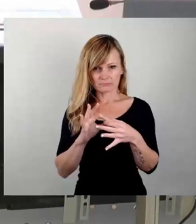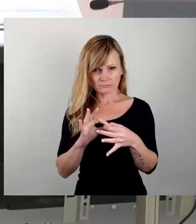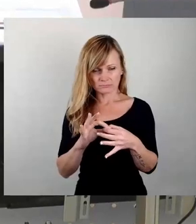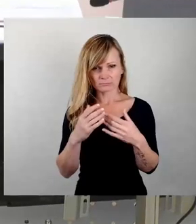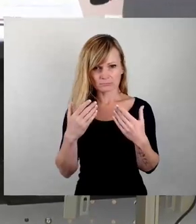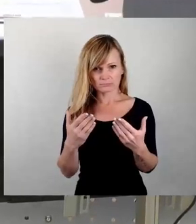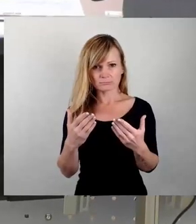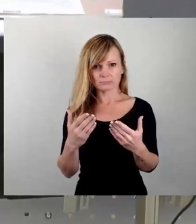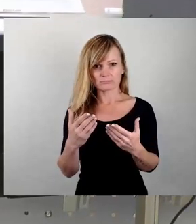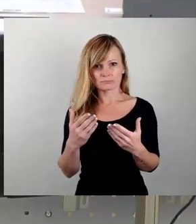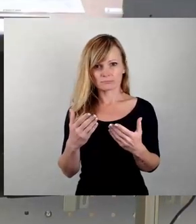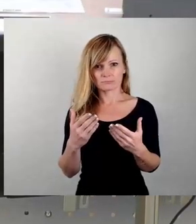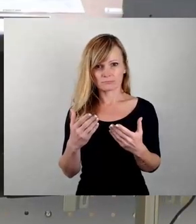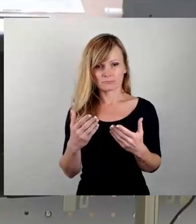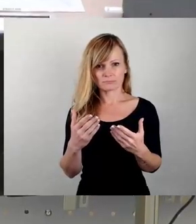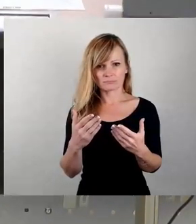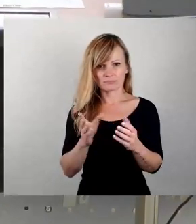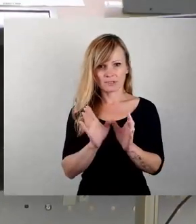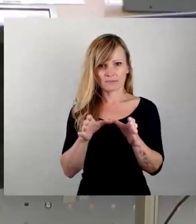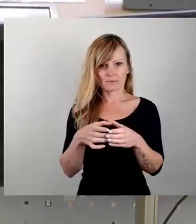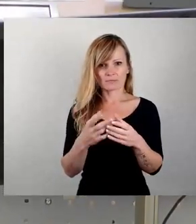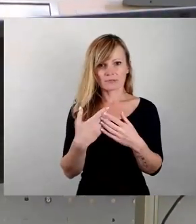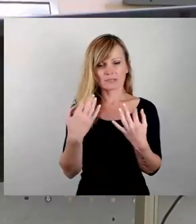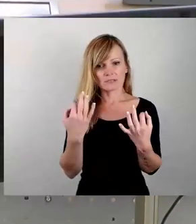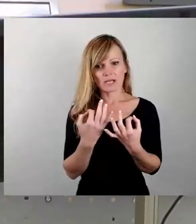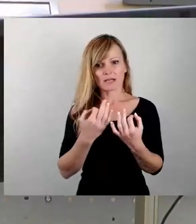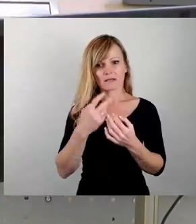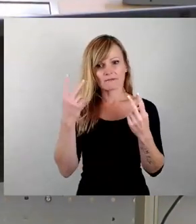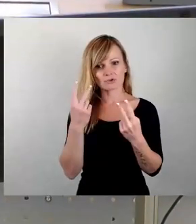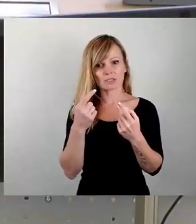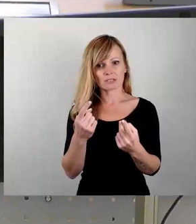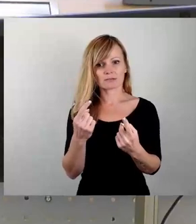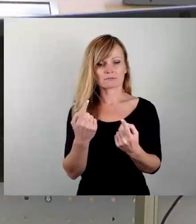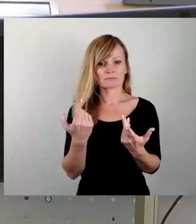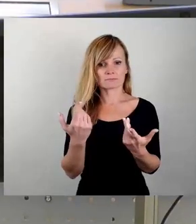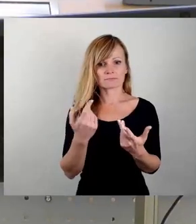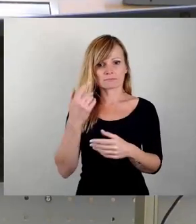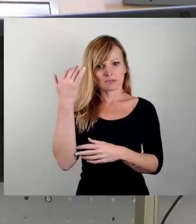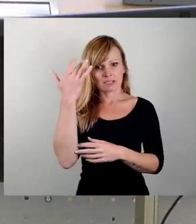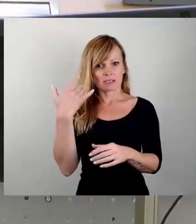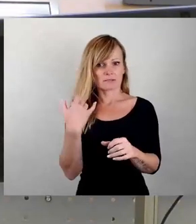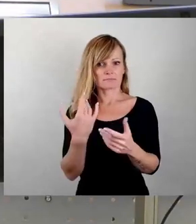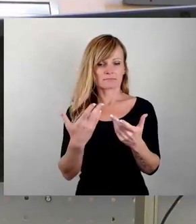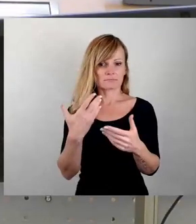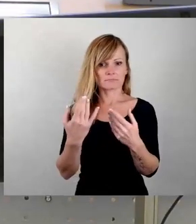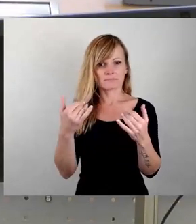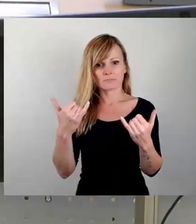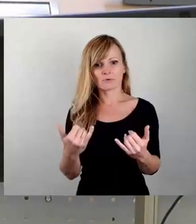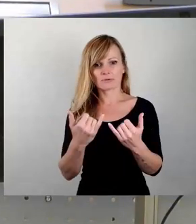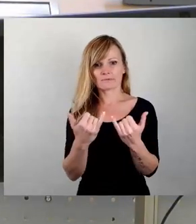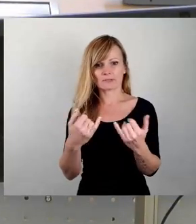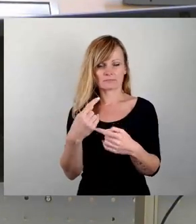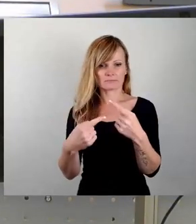einem Gremium mit Sachverständigen, um sich Gedanken zu machen, wie das eben heutzutage einzuordnen ist.